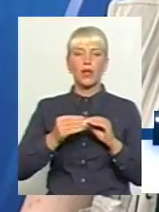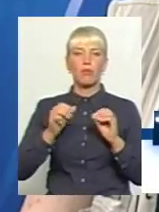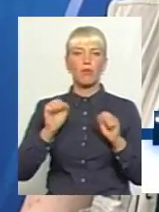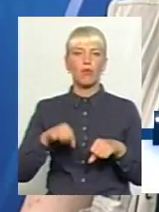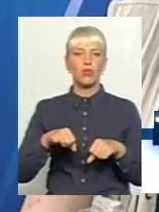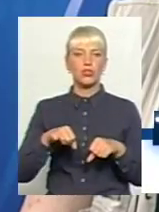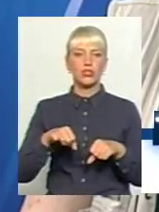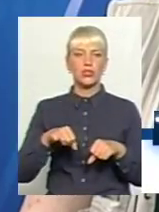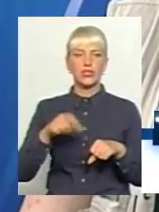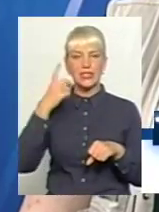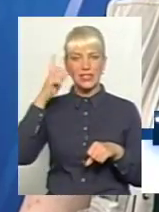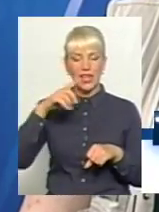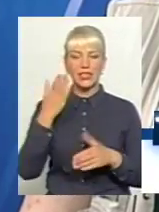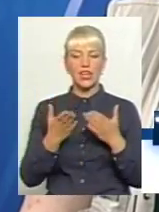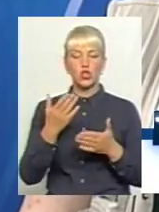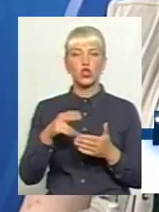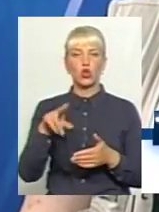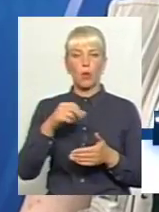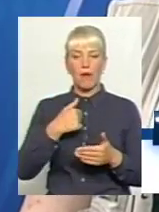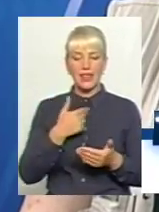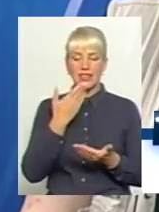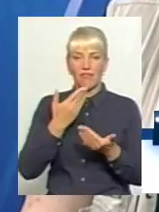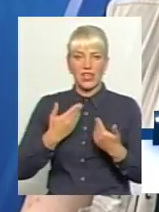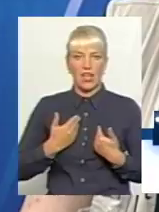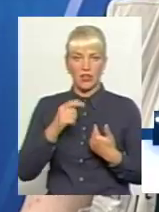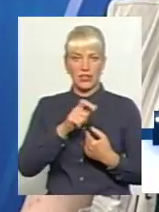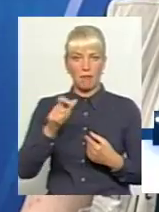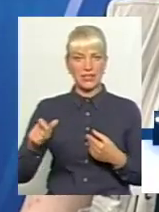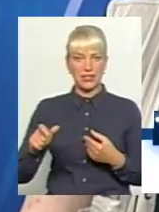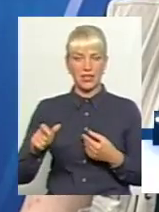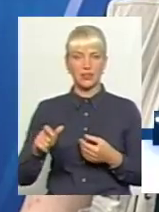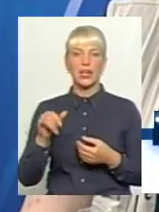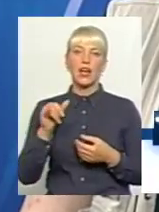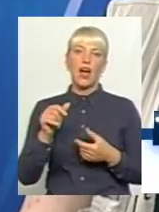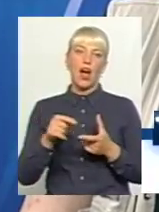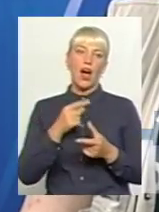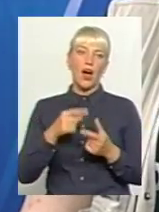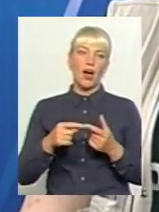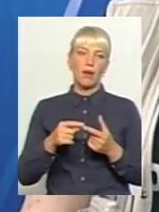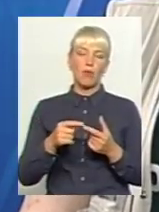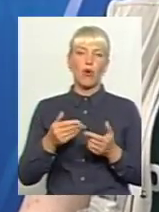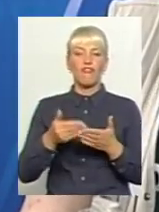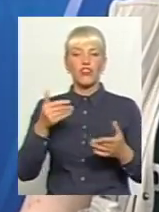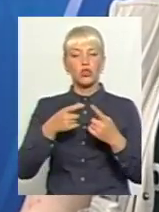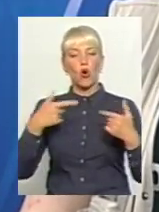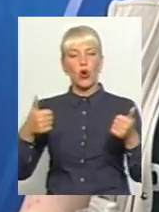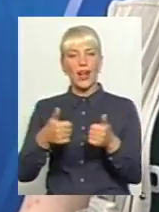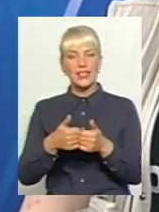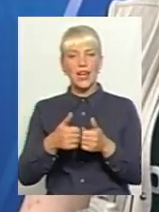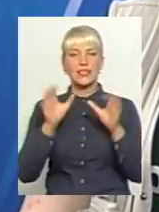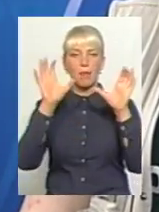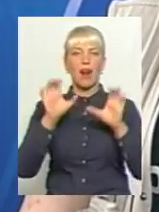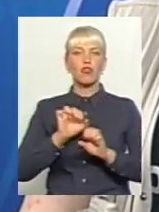якщо до мене звертаються пацієнти, від них, або від пацієнтських організацій, правозахисних, яких